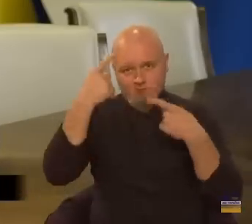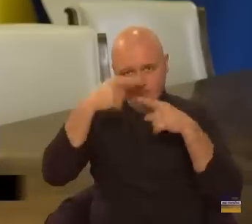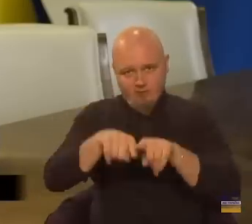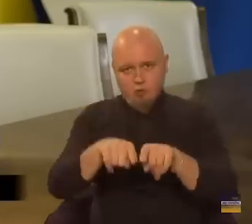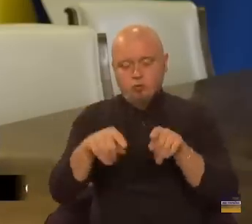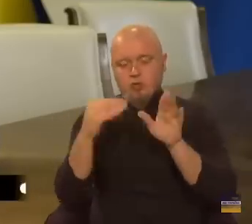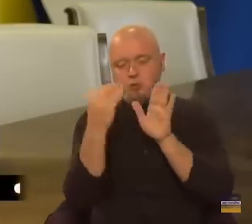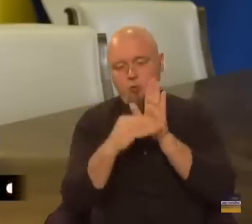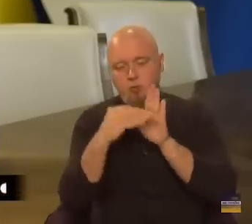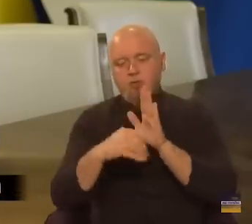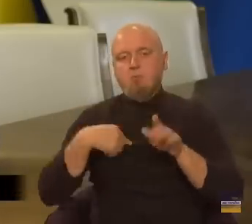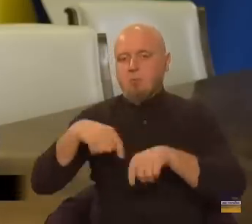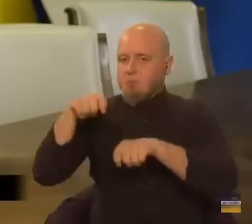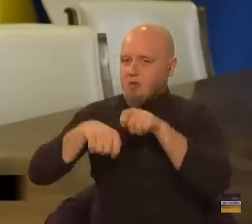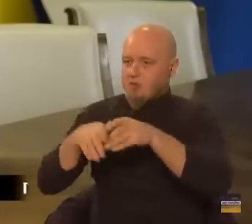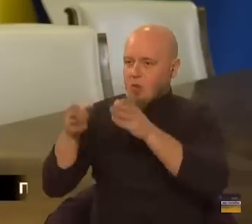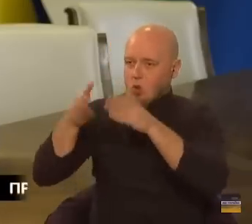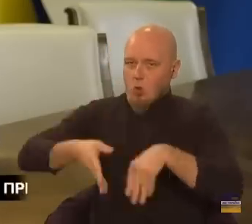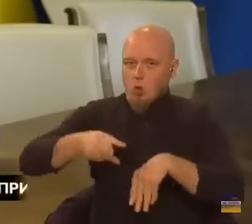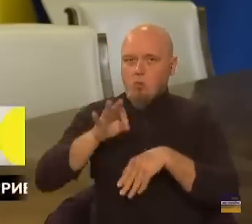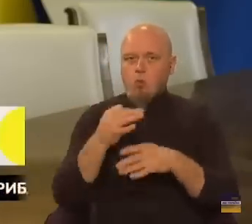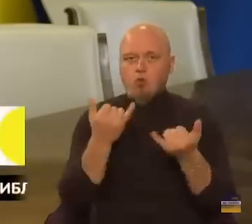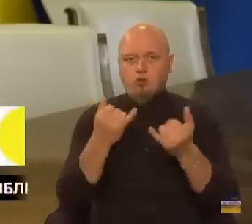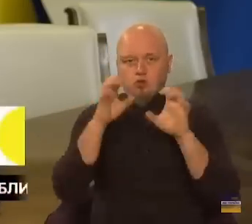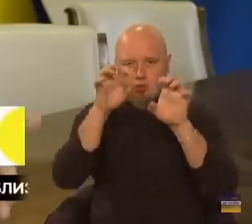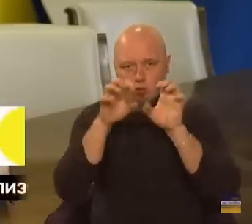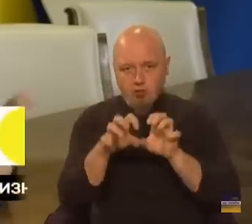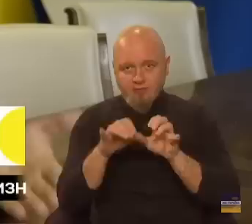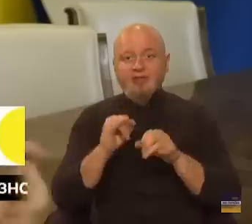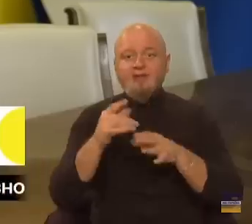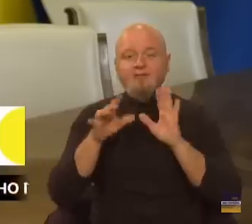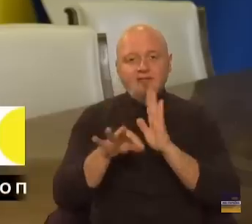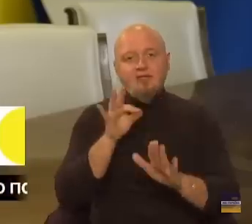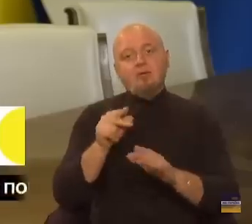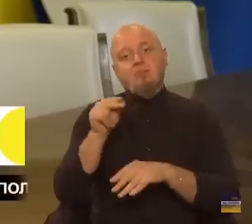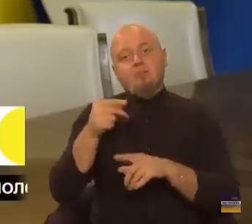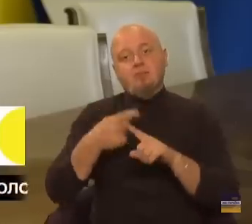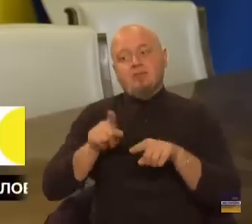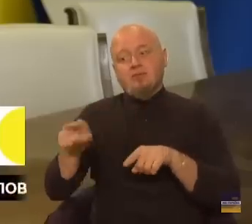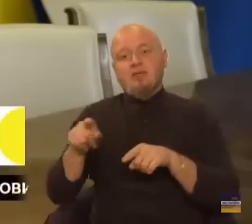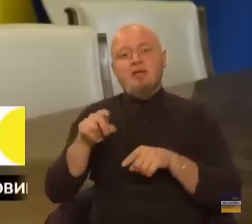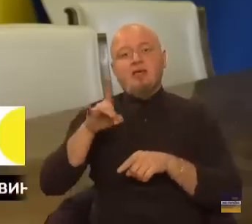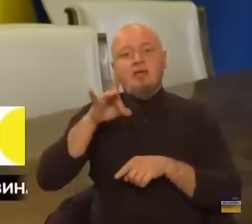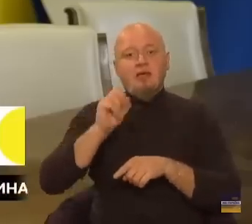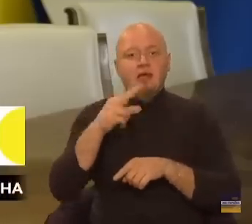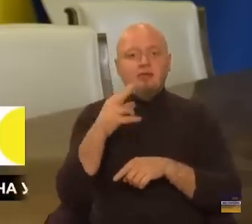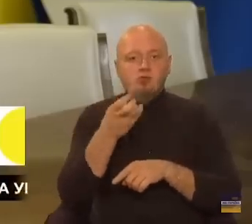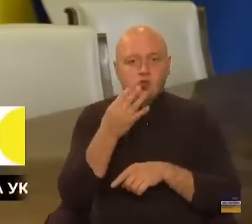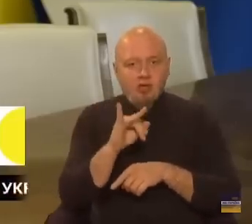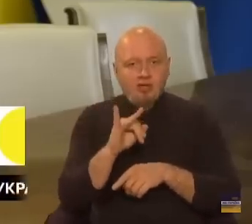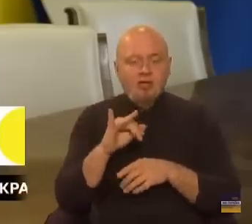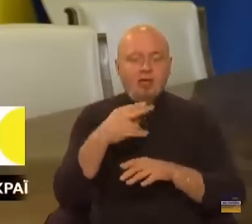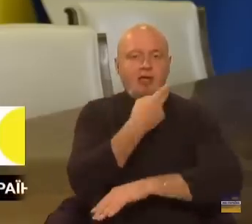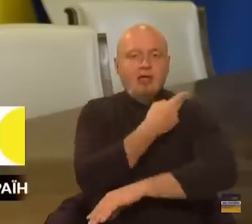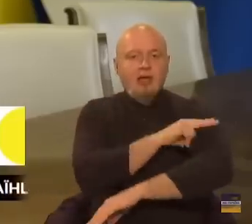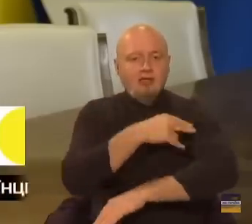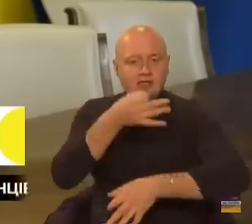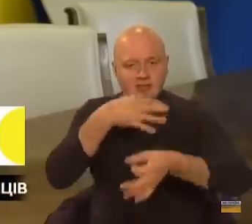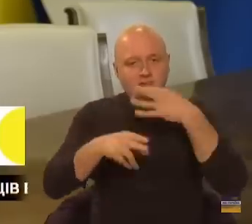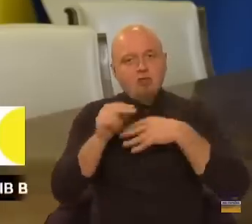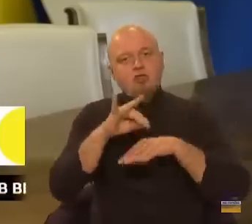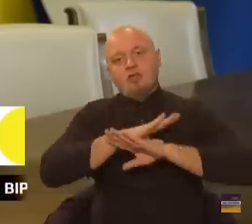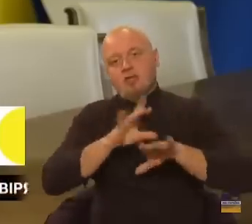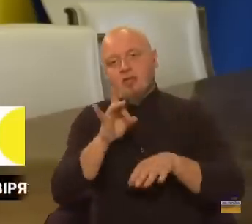прописує, ми перевіряємо його по діючому законодавству і визначаємо, це рецептурний лікарський засоб чи не рецептурний.